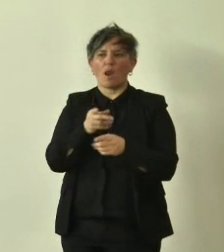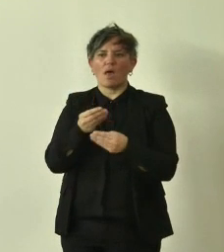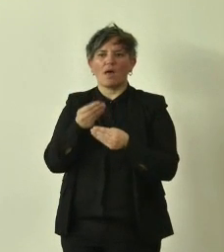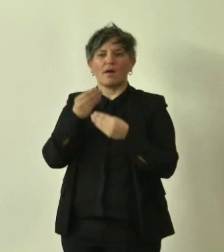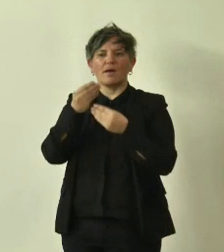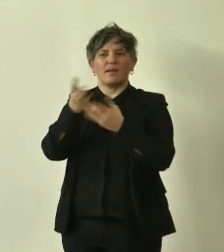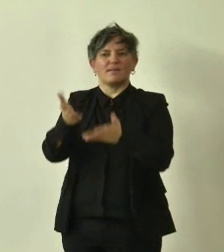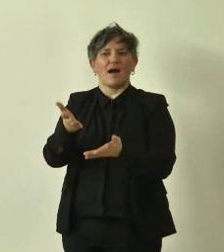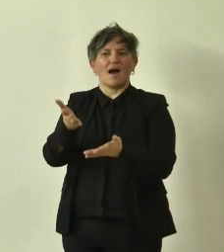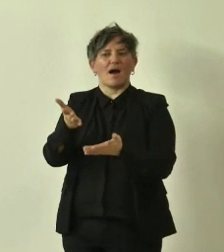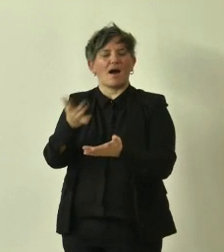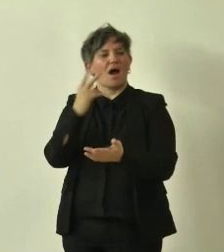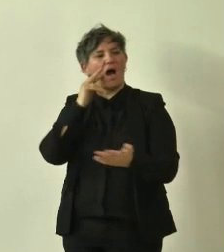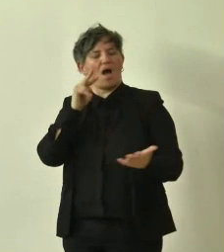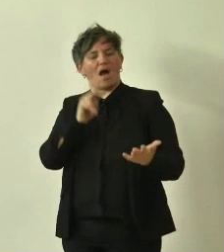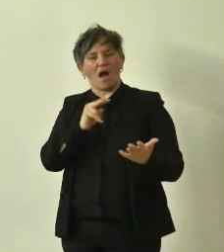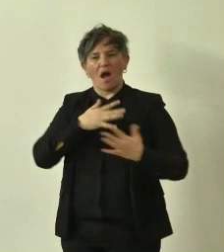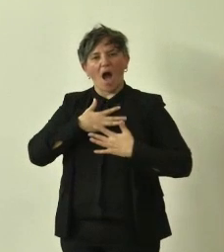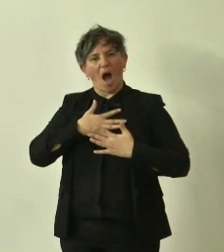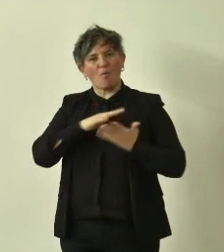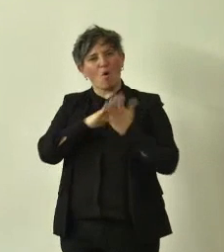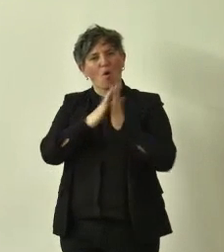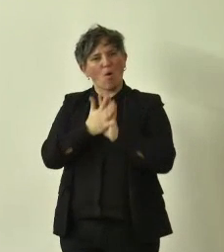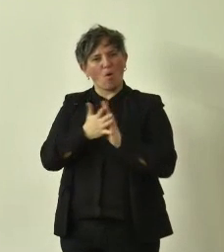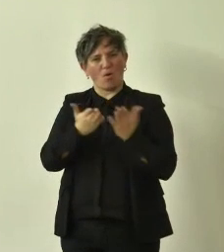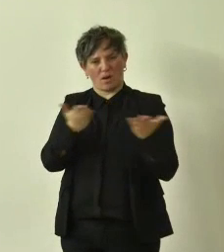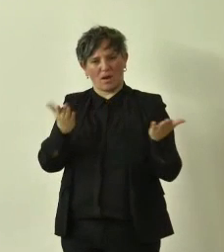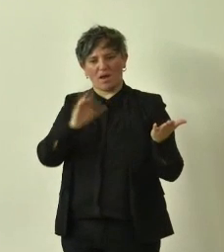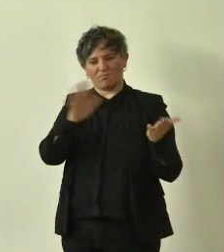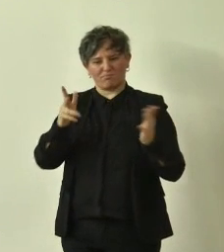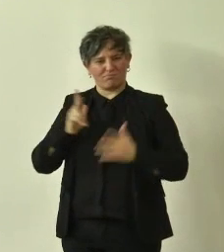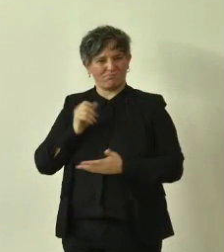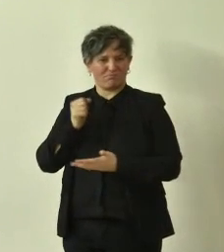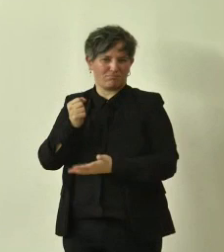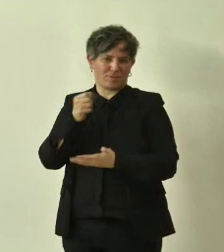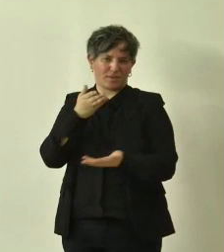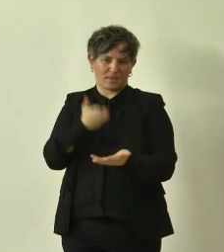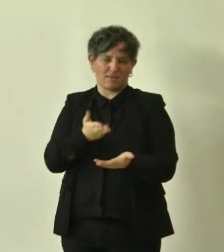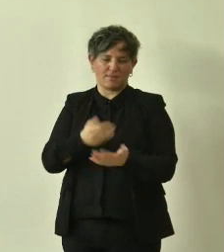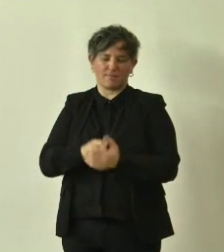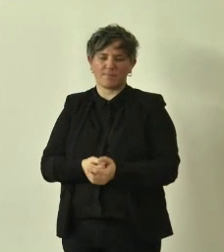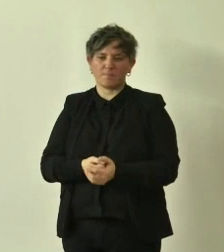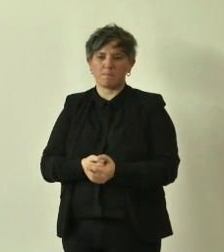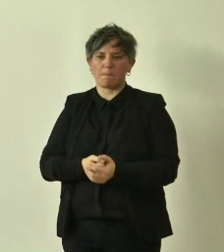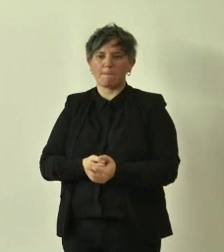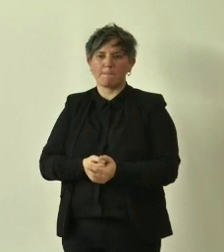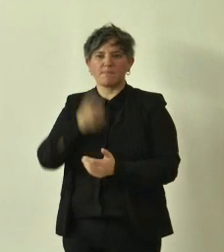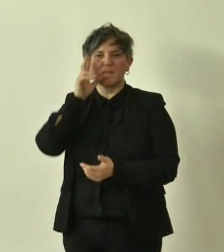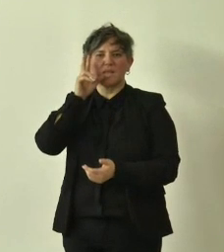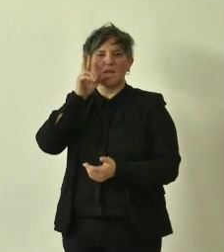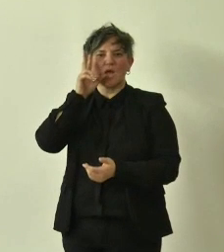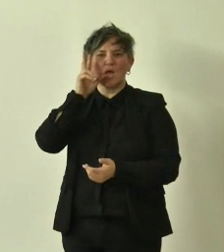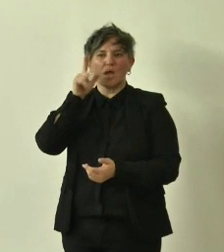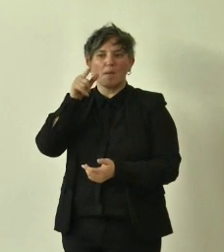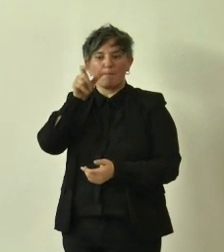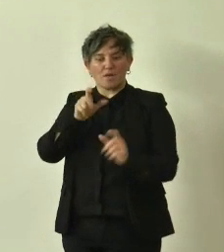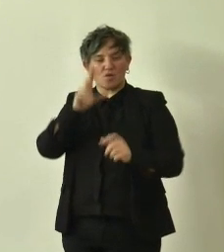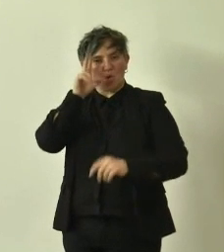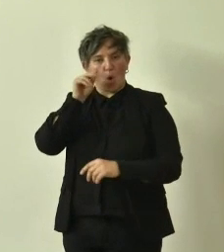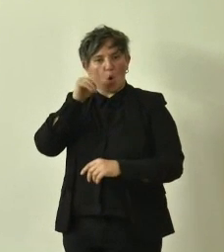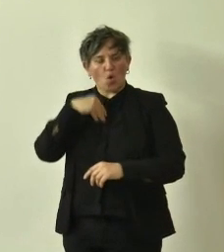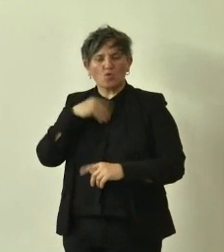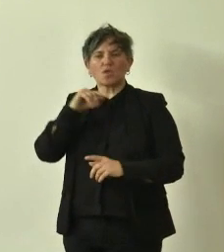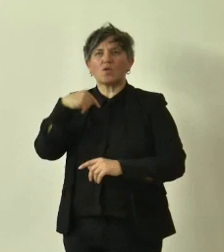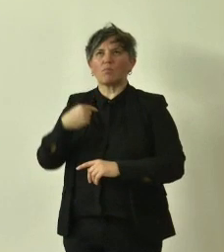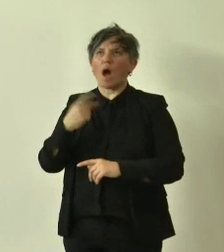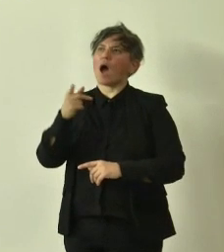e conseguentemente l'amore per questo patrimonio attraverso la conoscenza passa poi anche la voglia di